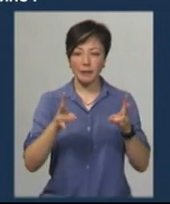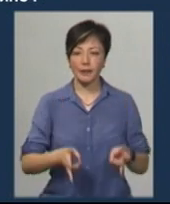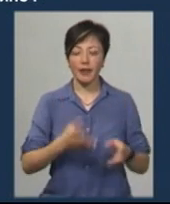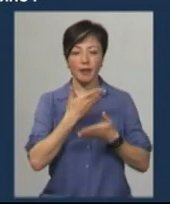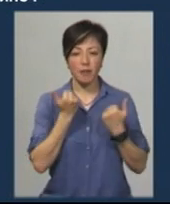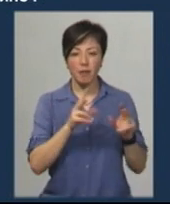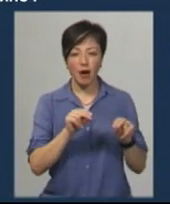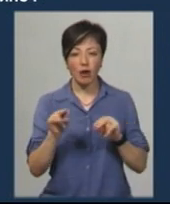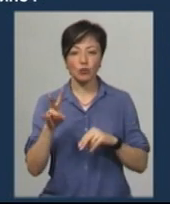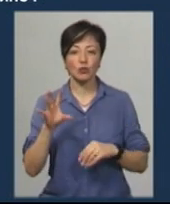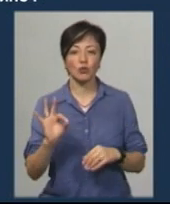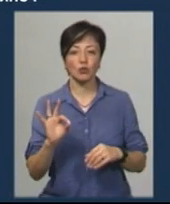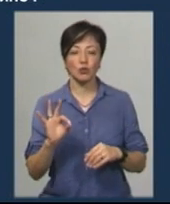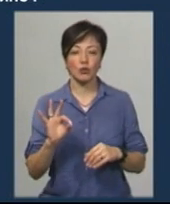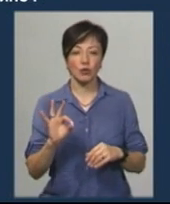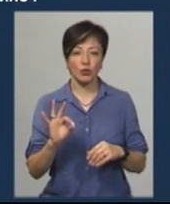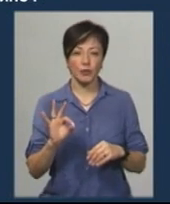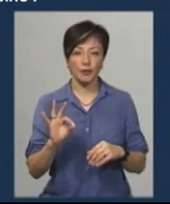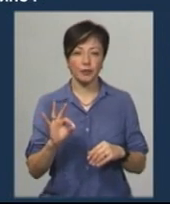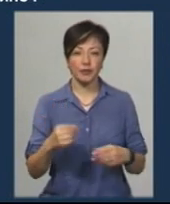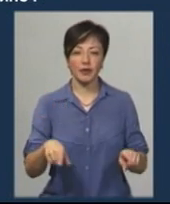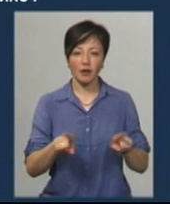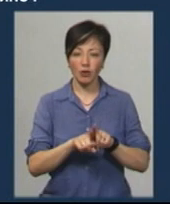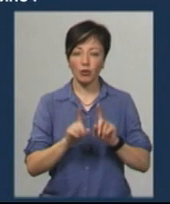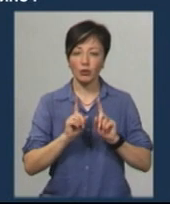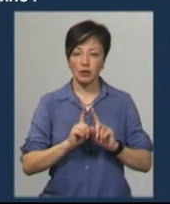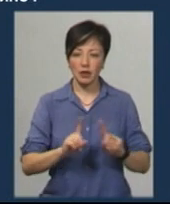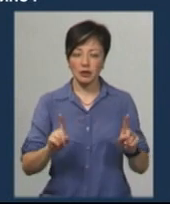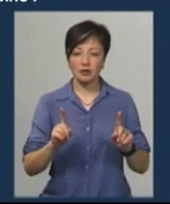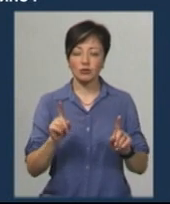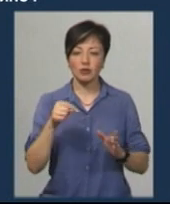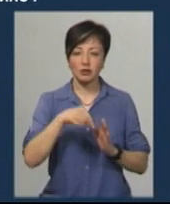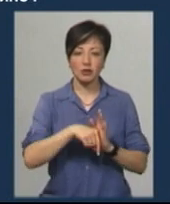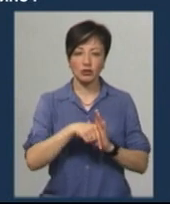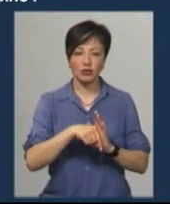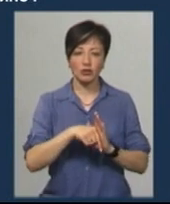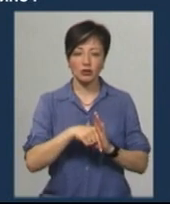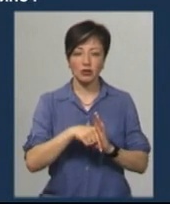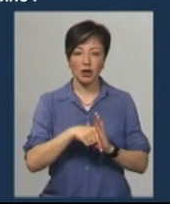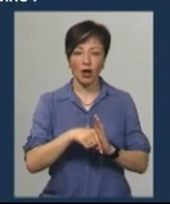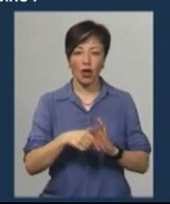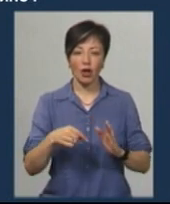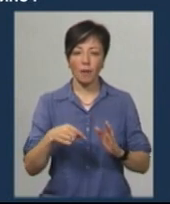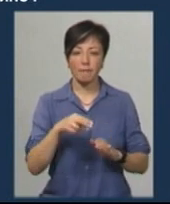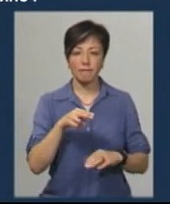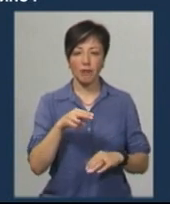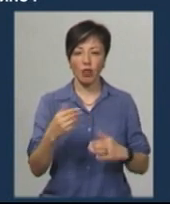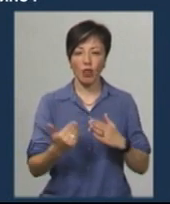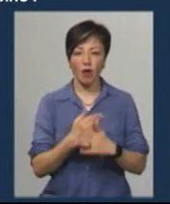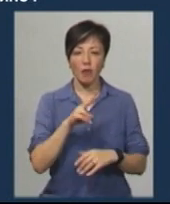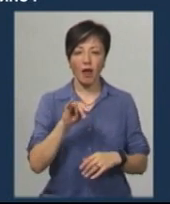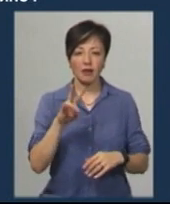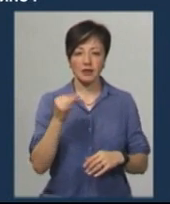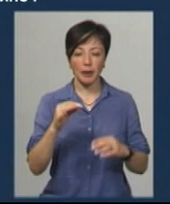наробила, але те, що вона такою є унікальною, є свідчення того, що Новопланівський міст не втримав